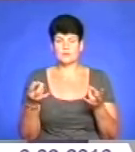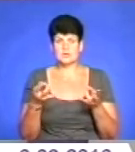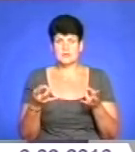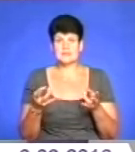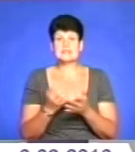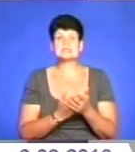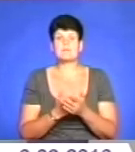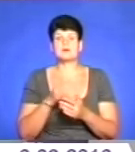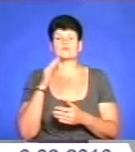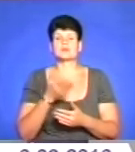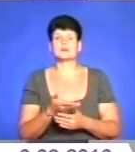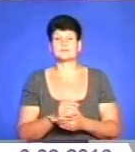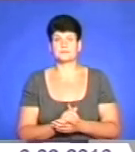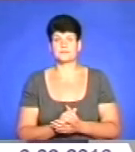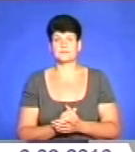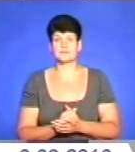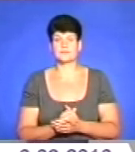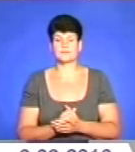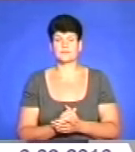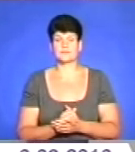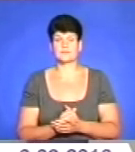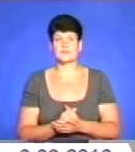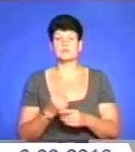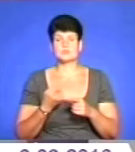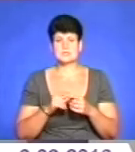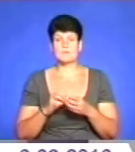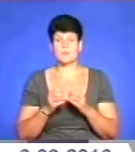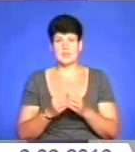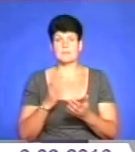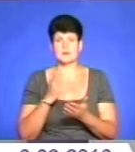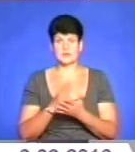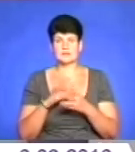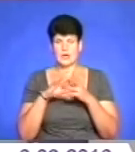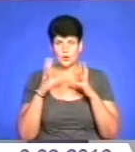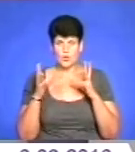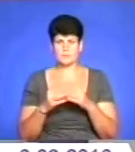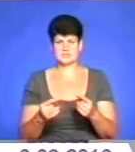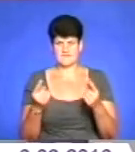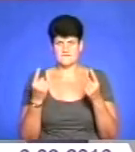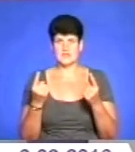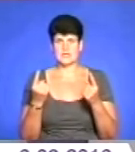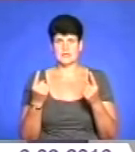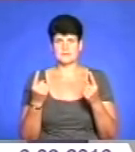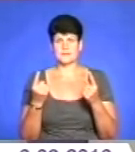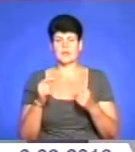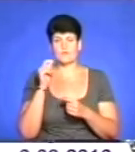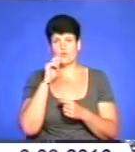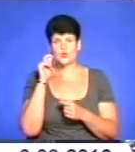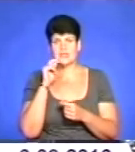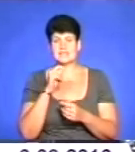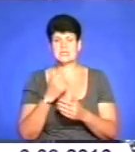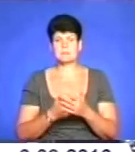який там запас води. Тому є ось ця проблема, вона комплексна, вона велика. вона України,